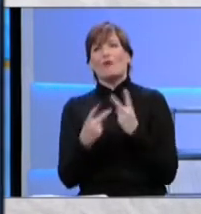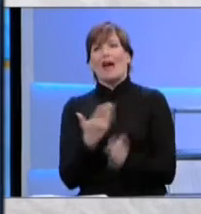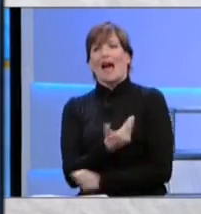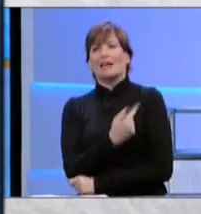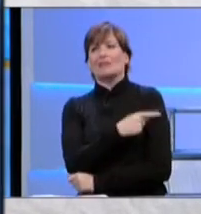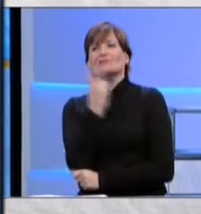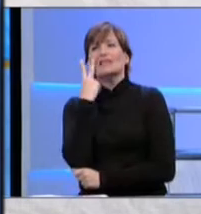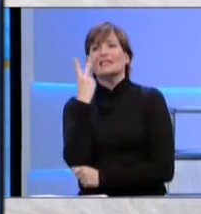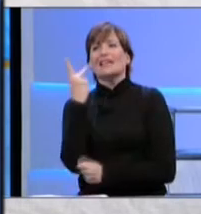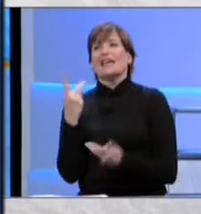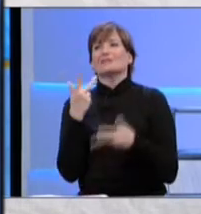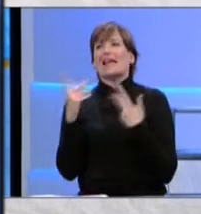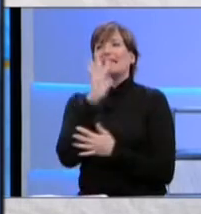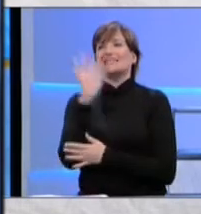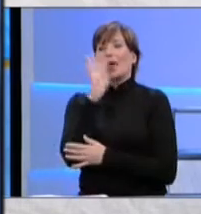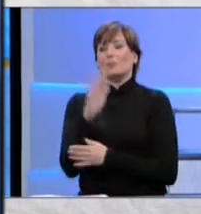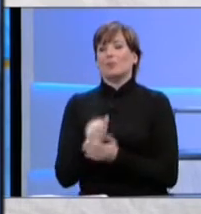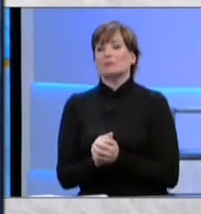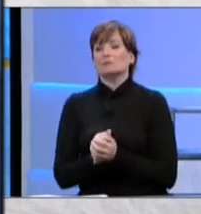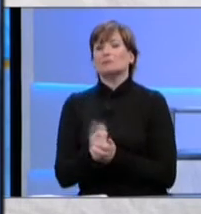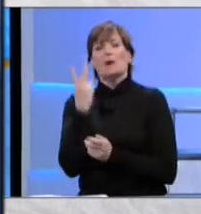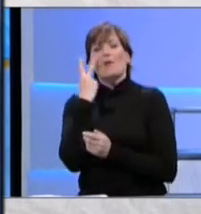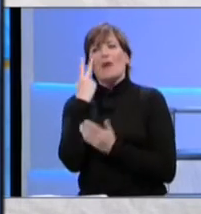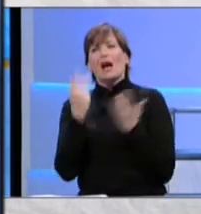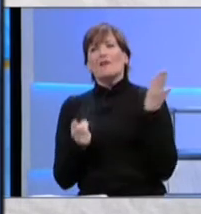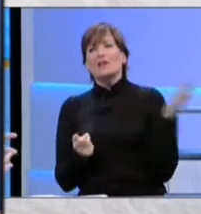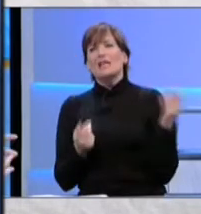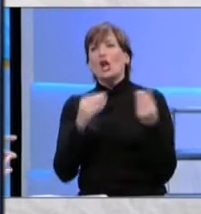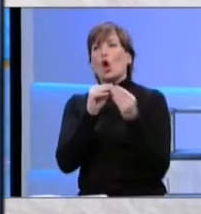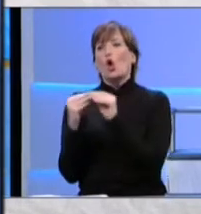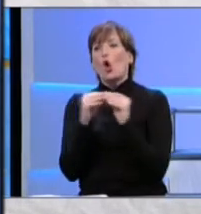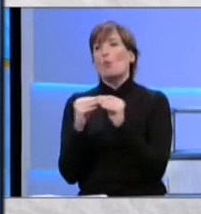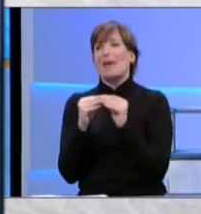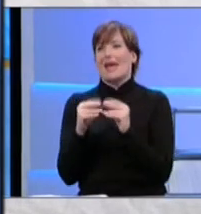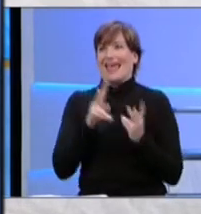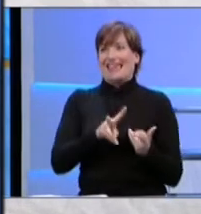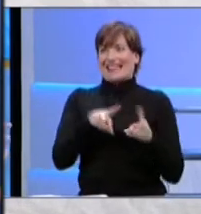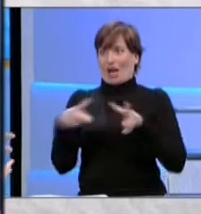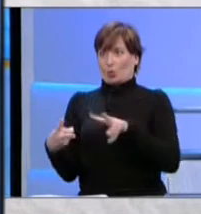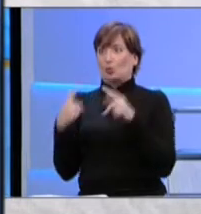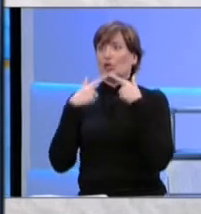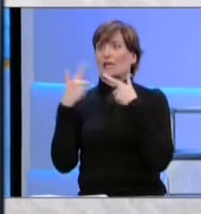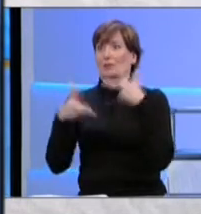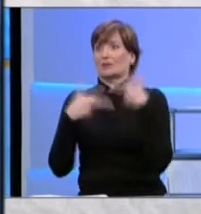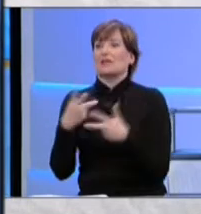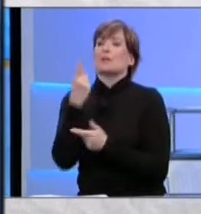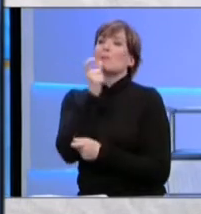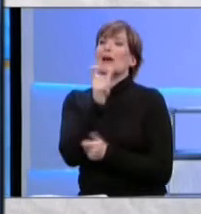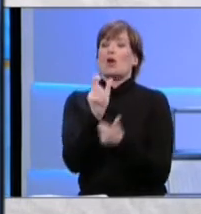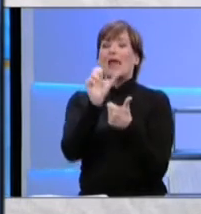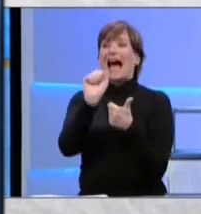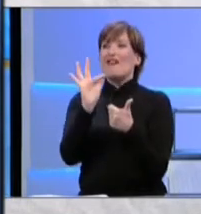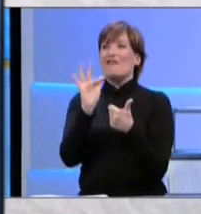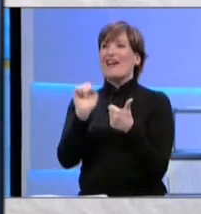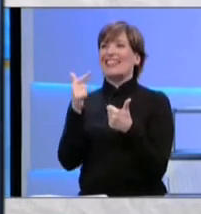concreti, a proposito dei sentimenti. Ci fa vedere un po' come si traduce nelle lingue dei segni parole come affetto, amore,